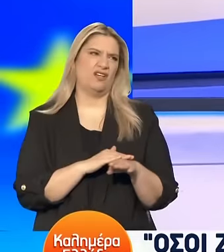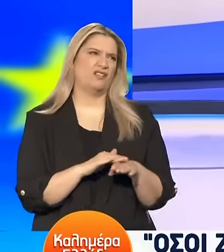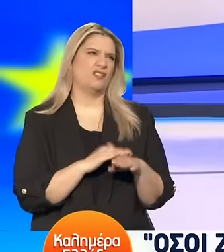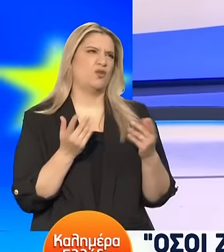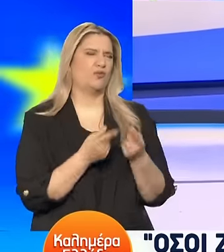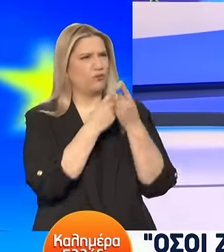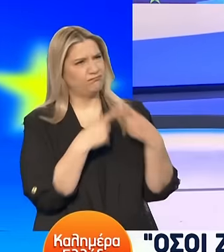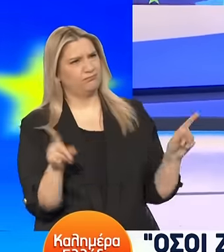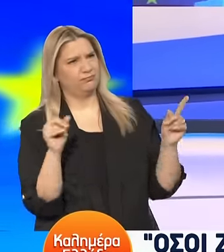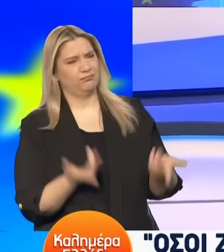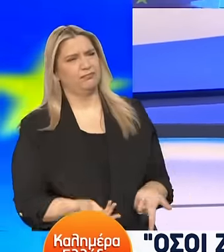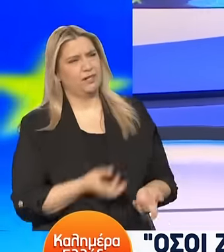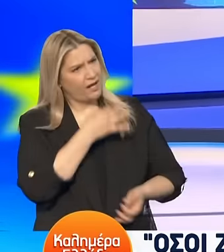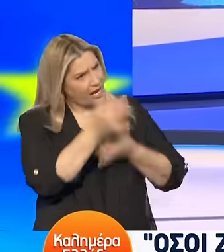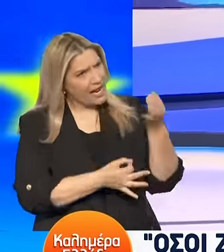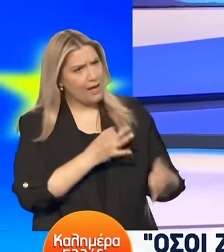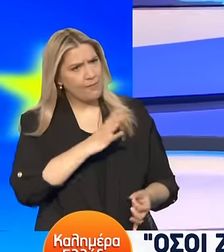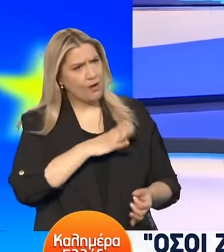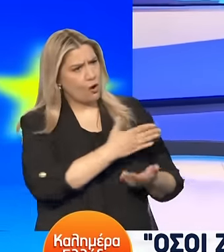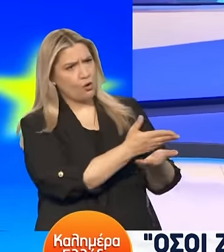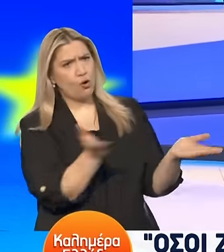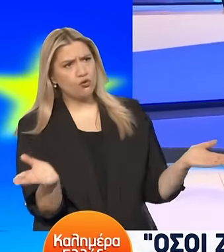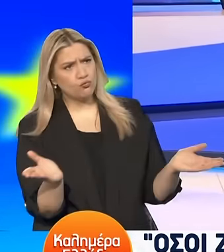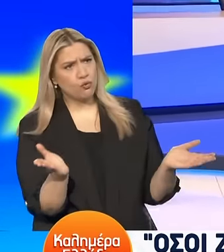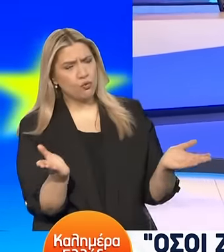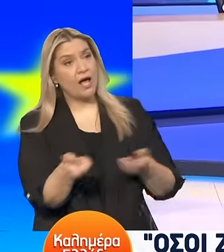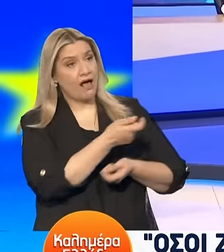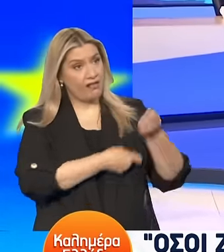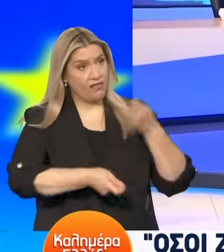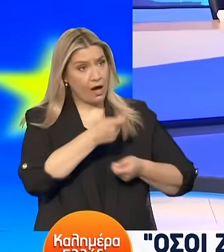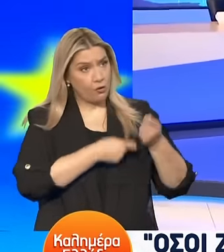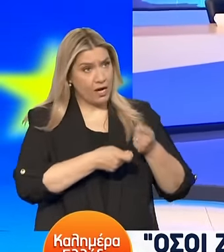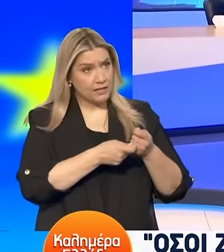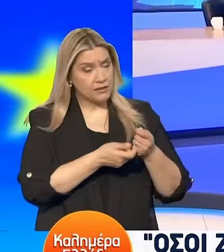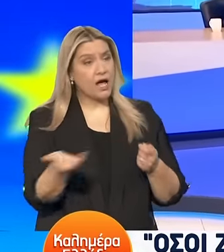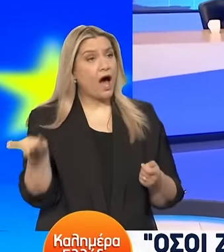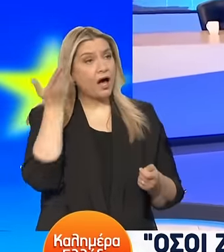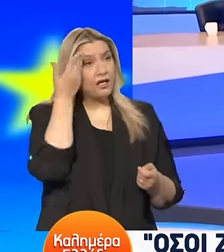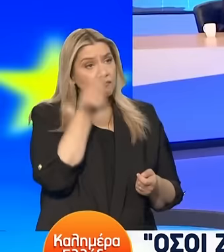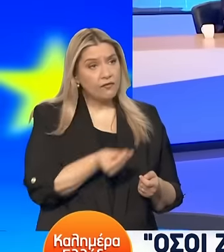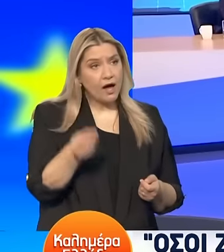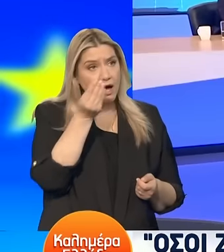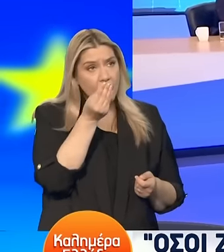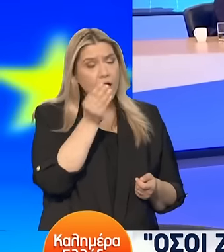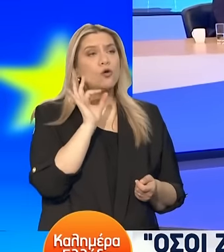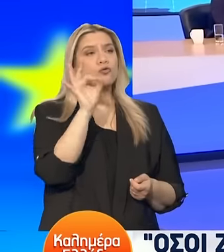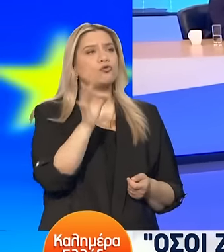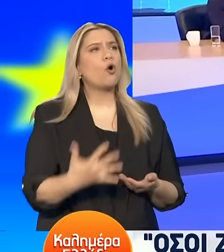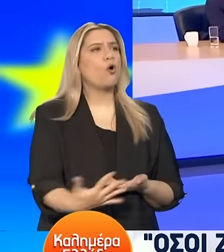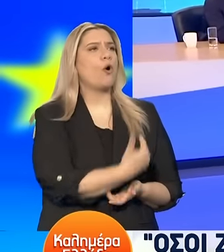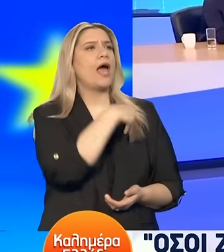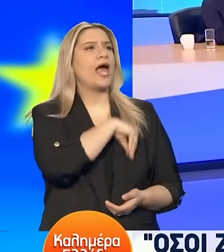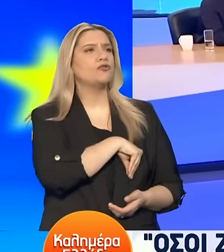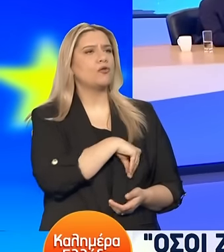κόσμο ότι ξέρετε κάτι. Θα αγοράζετε πιο ακριβά τα προϊόντα, για να έχω έσοδα για να μπορώ να σας δίνω